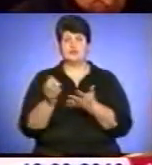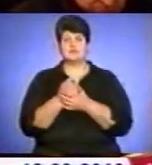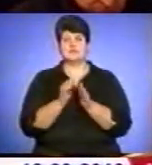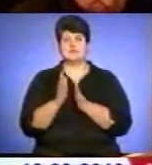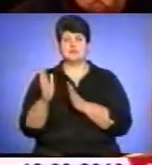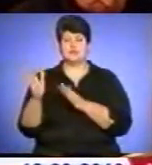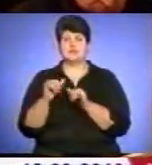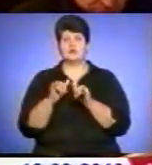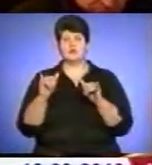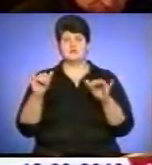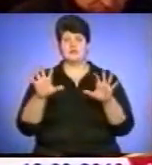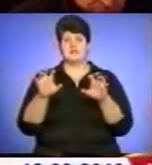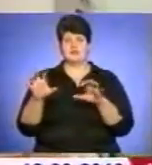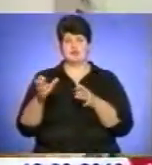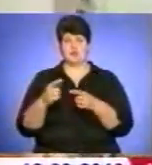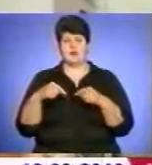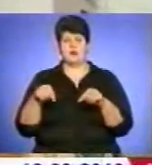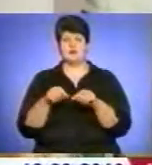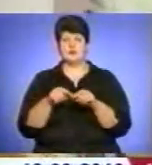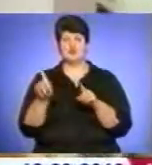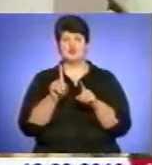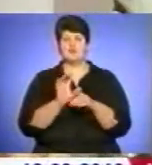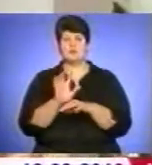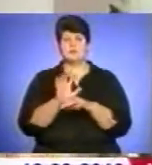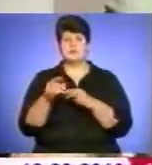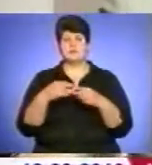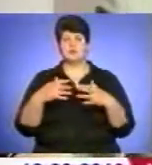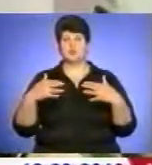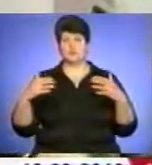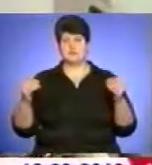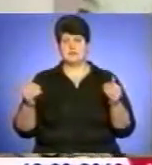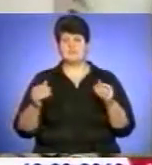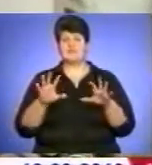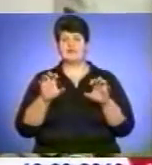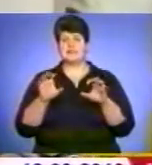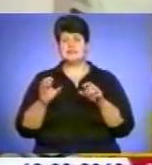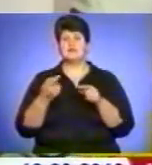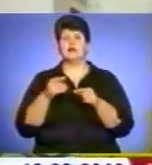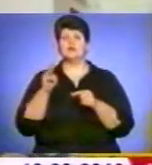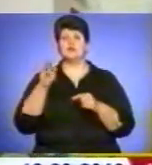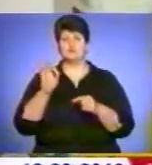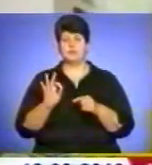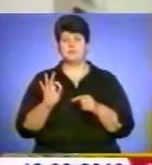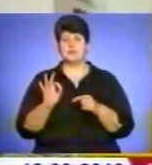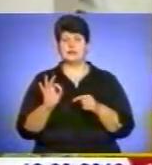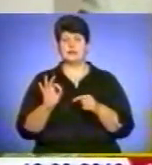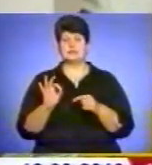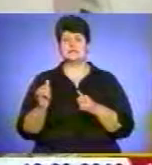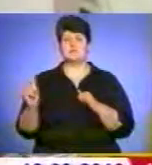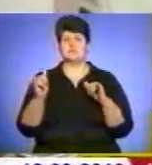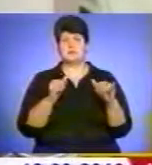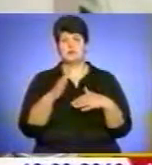розвиток тваринницької галузі. Щодо виробництва продукції тваринництва, то забезпечили